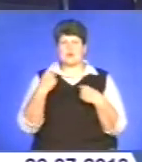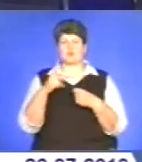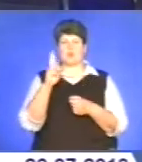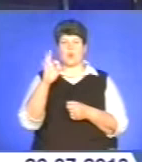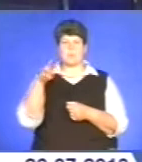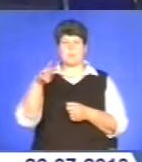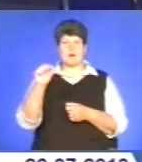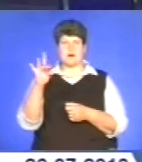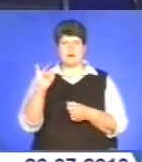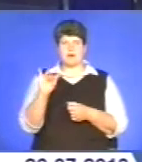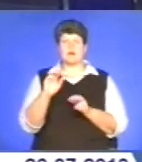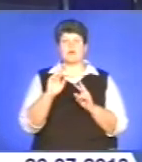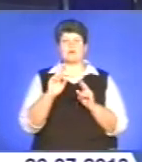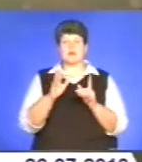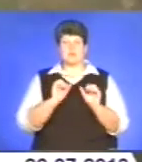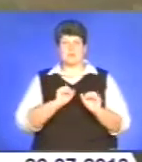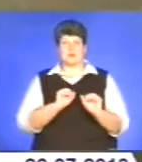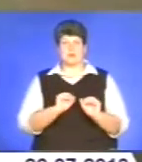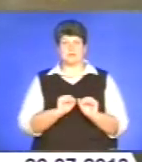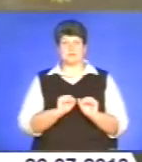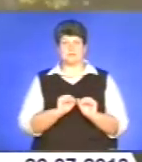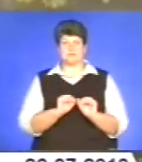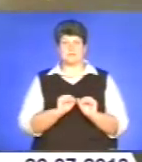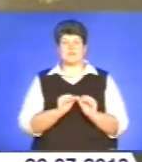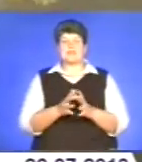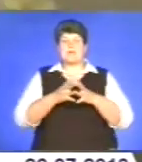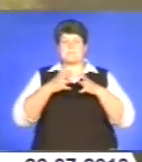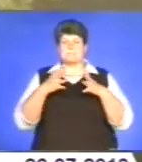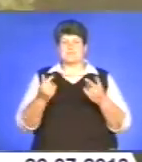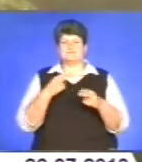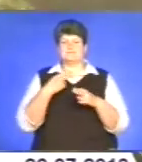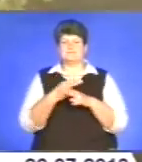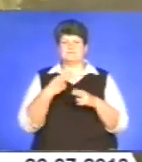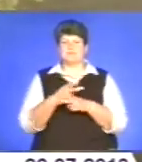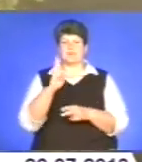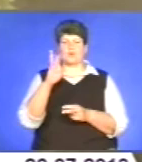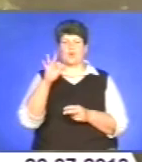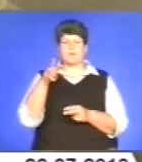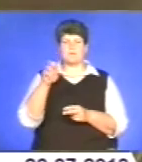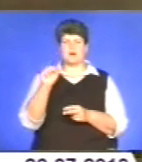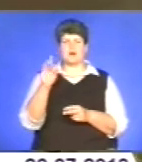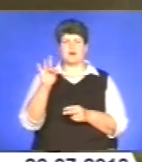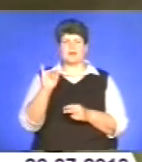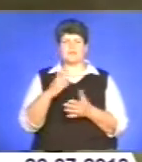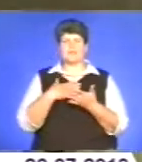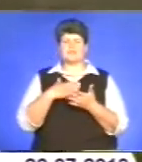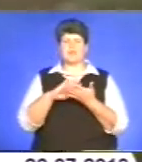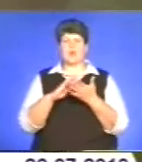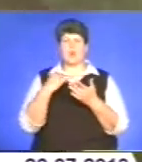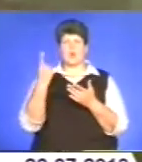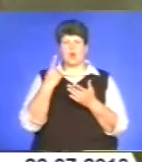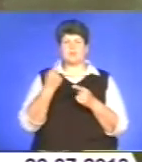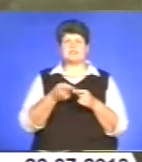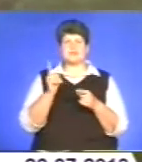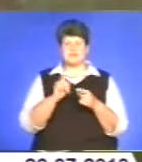цікавилася Ірина Демчук. Найбільше дошкуляють населенню саме комарі. У нашій області умови для розвитку комарів